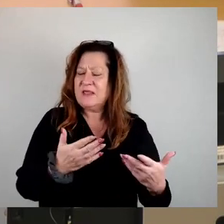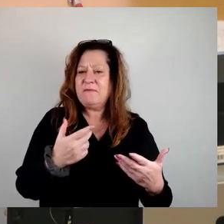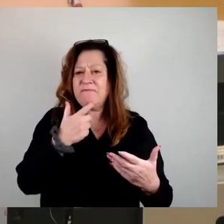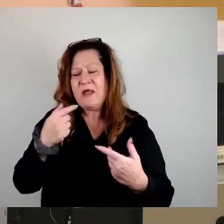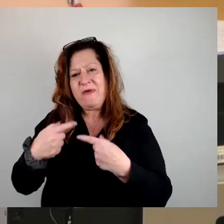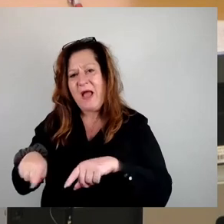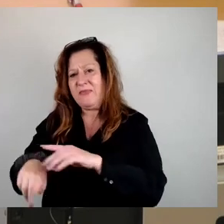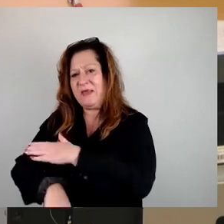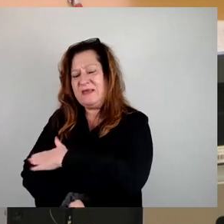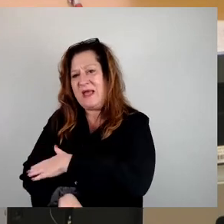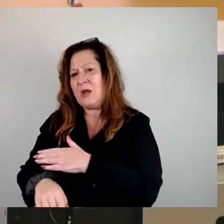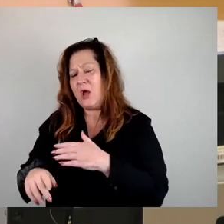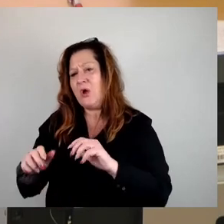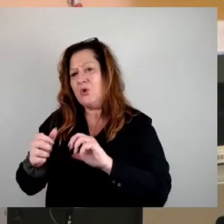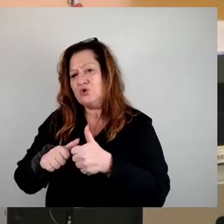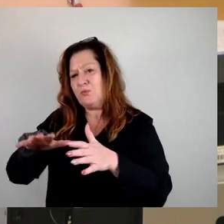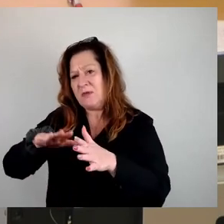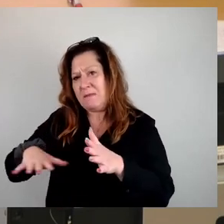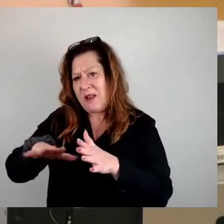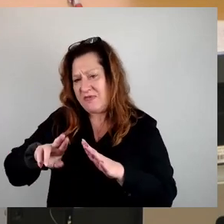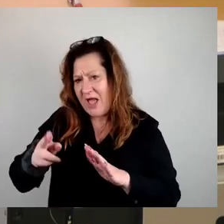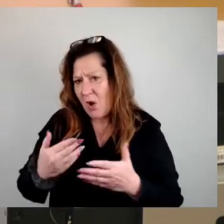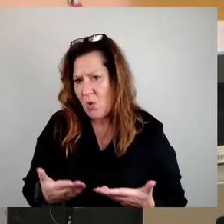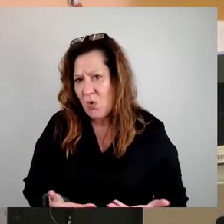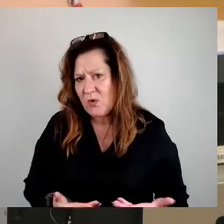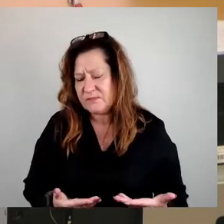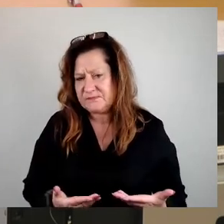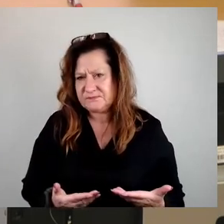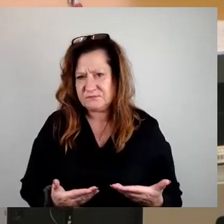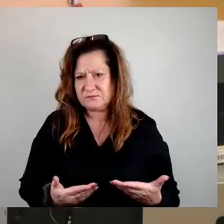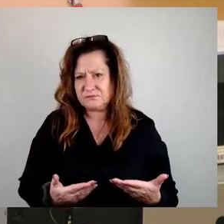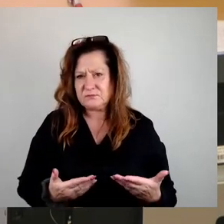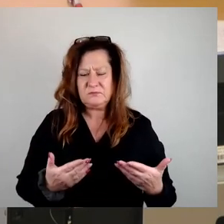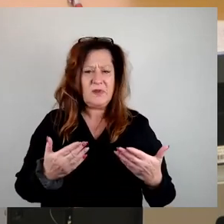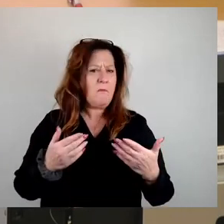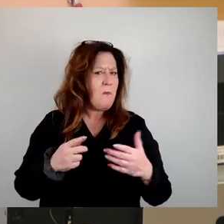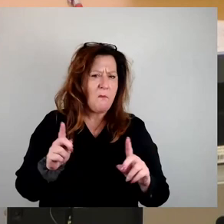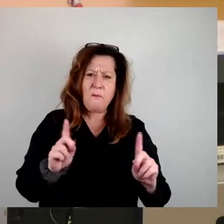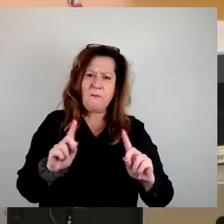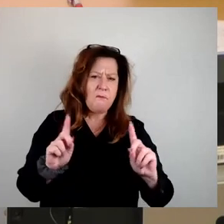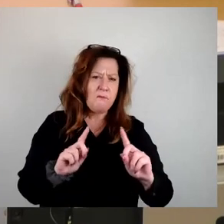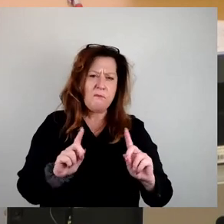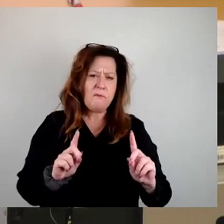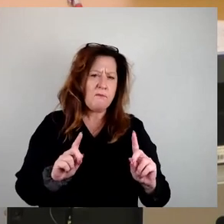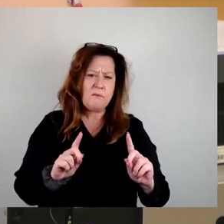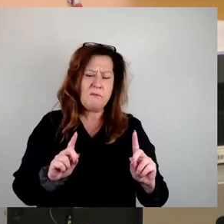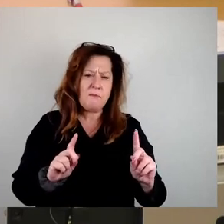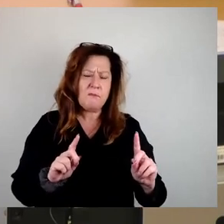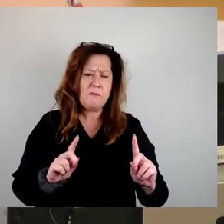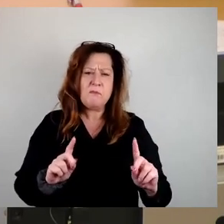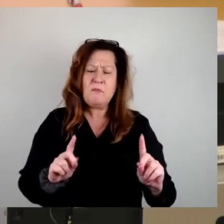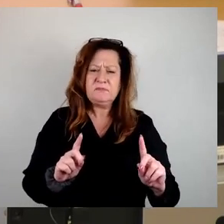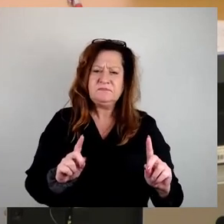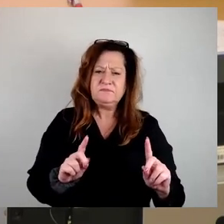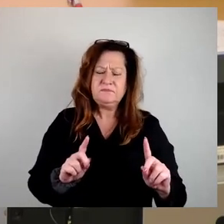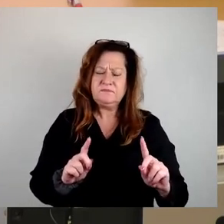Sportplätze ebenso haben. Das hat nichts damit zu tun, dass